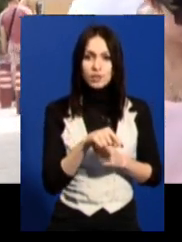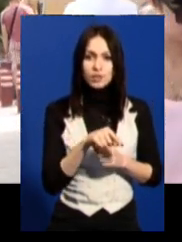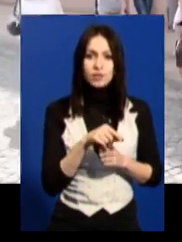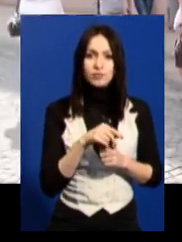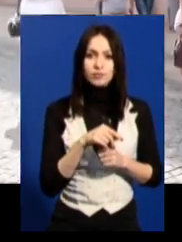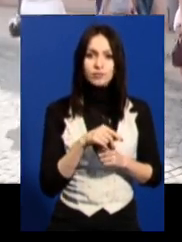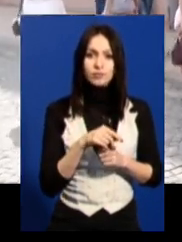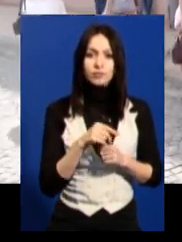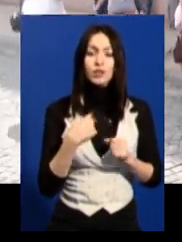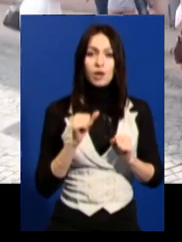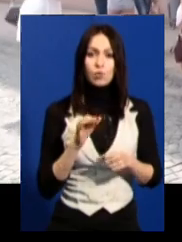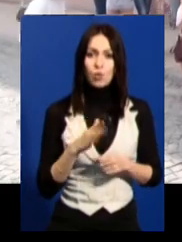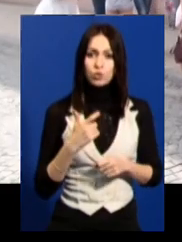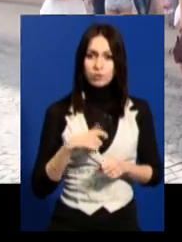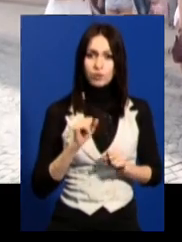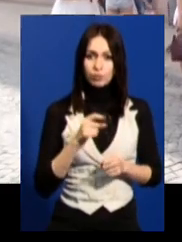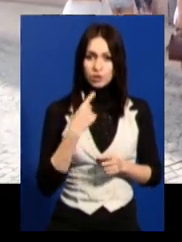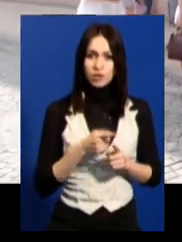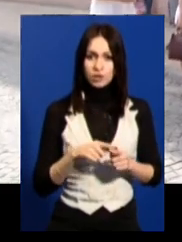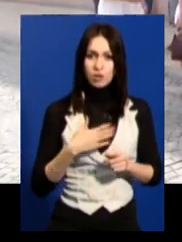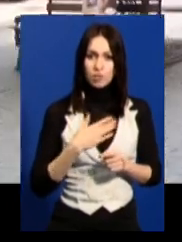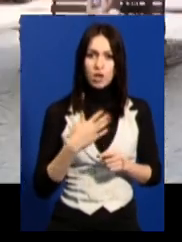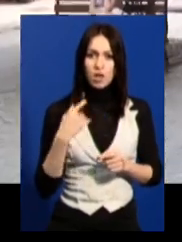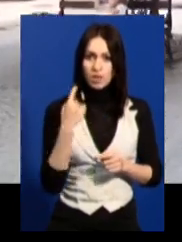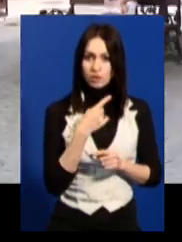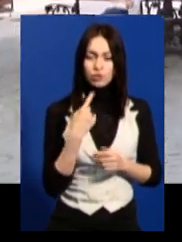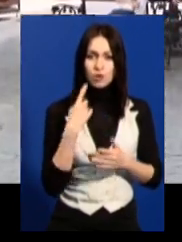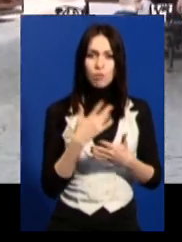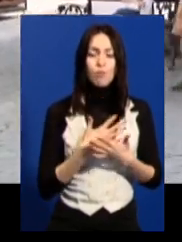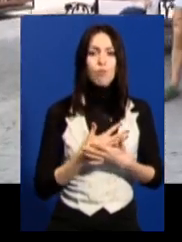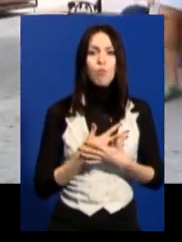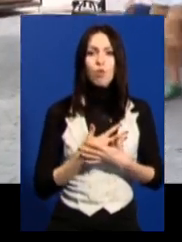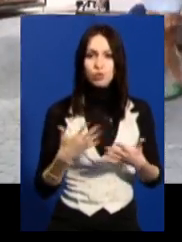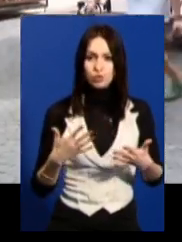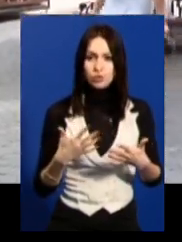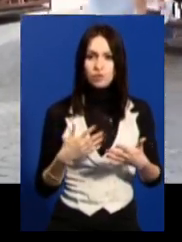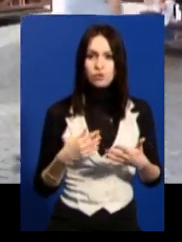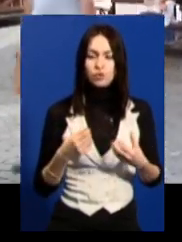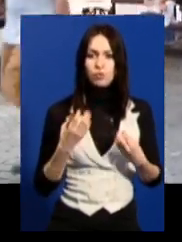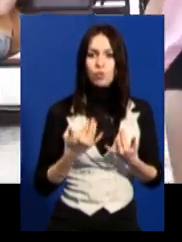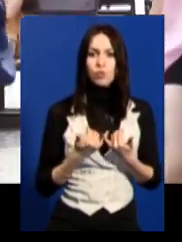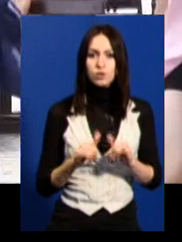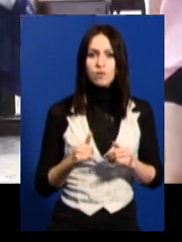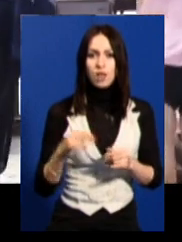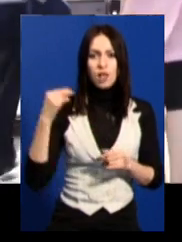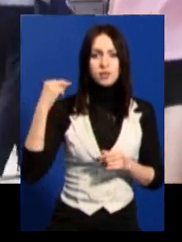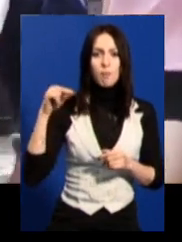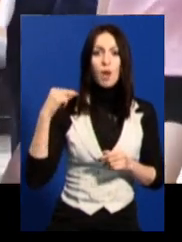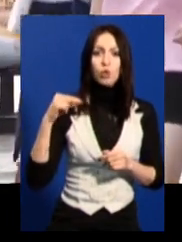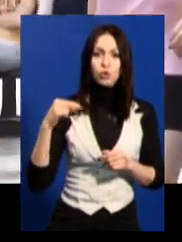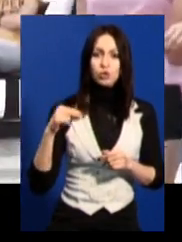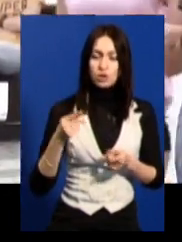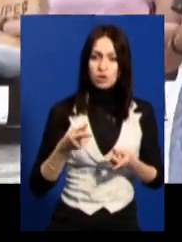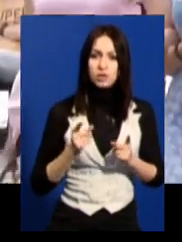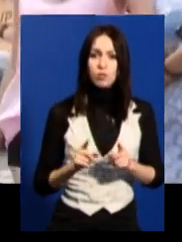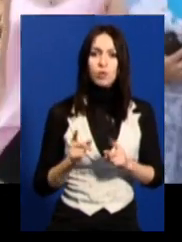Я можу від себе сказати, це моє особисто, більш за все мене здивувало Запоріжжя насправді.